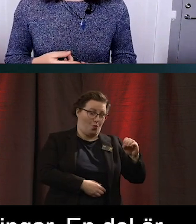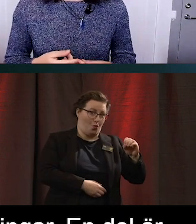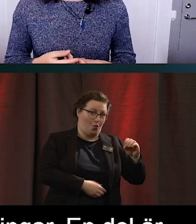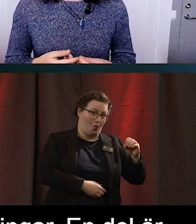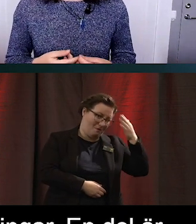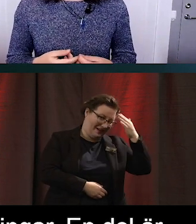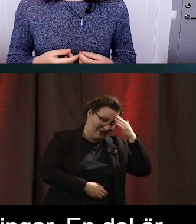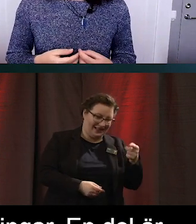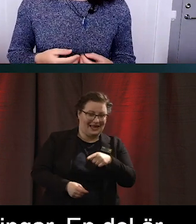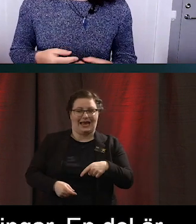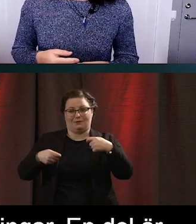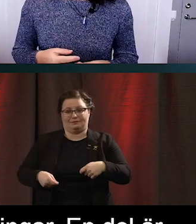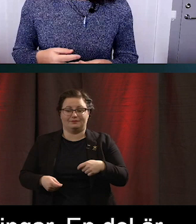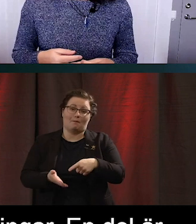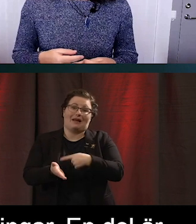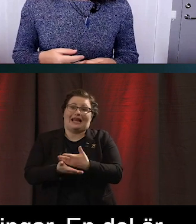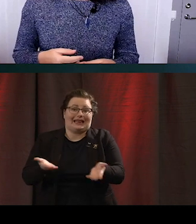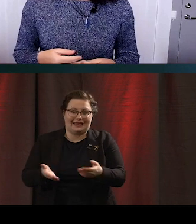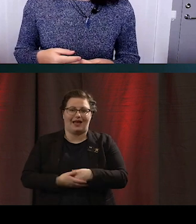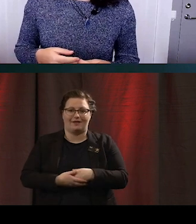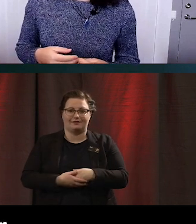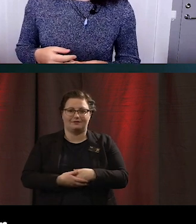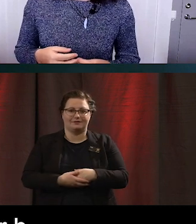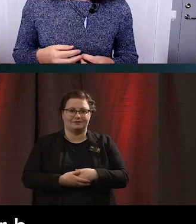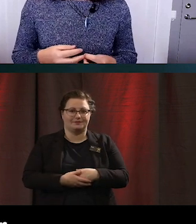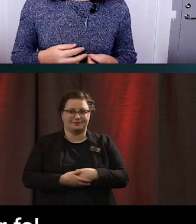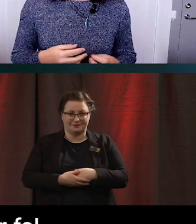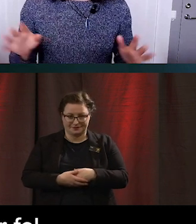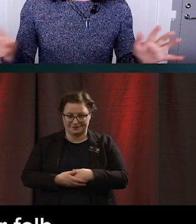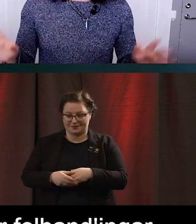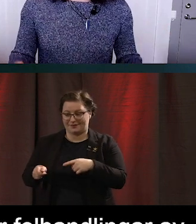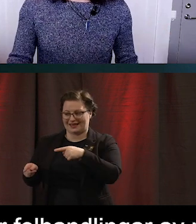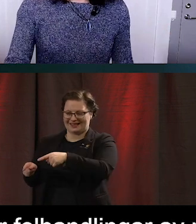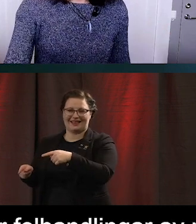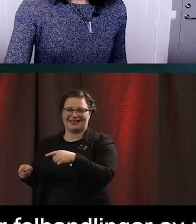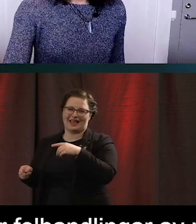När vi undviker felhandlingar av den medvetna arten så är det lite en annan ballgame. Så